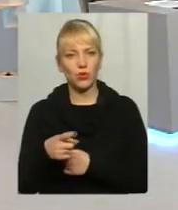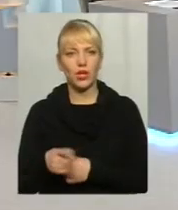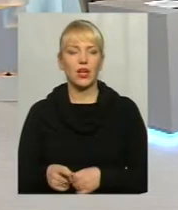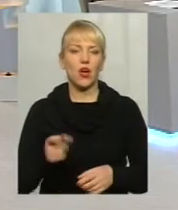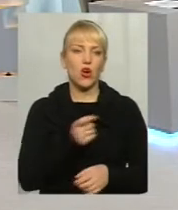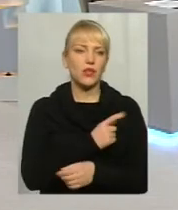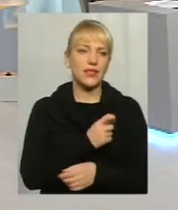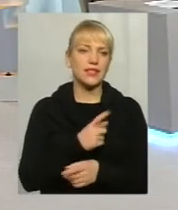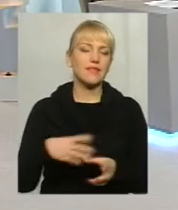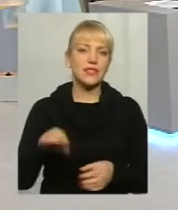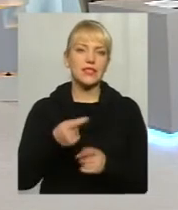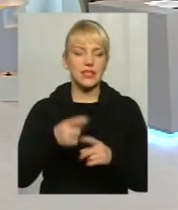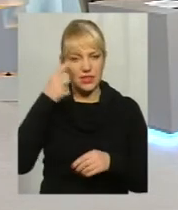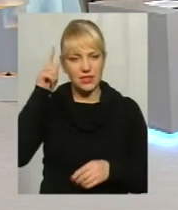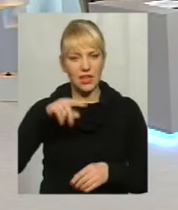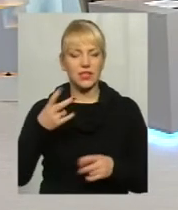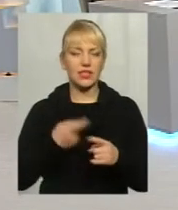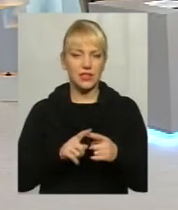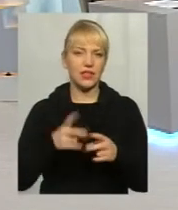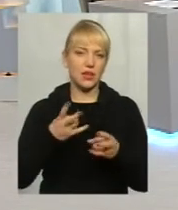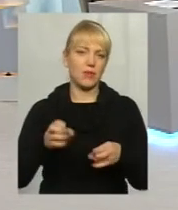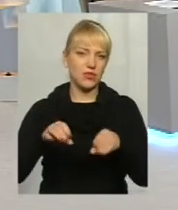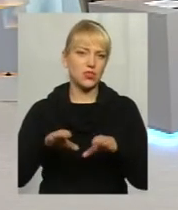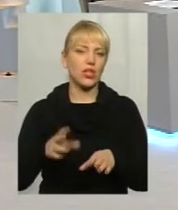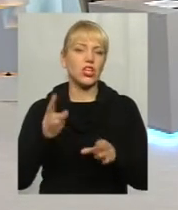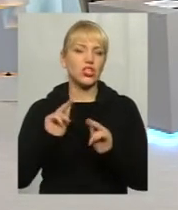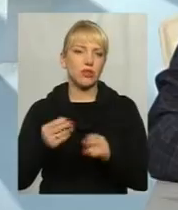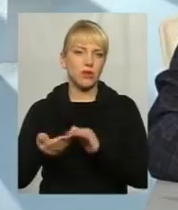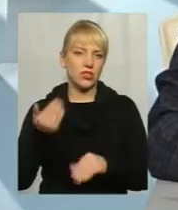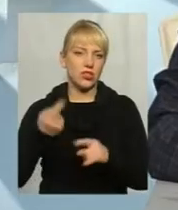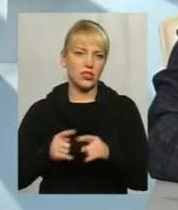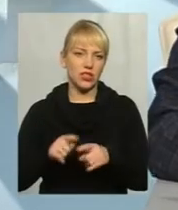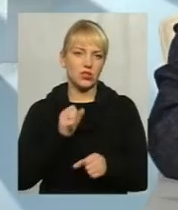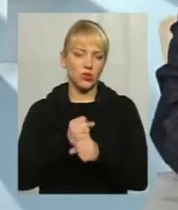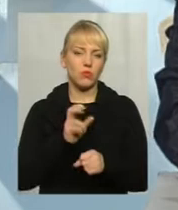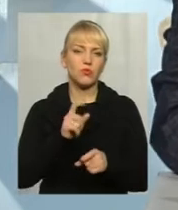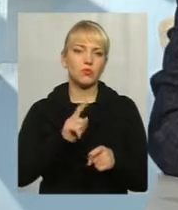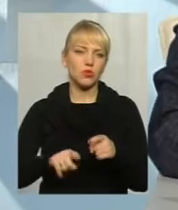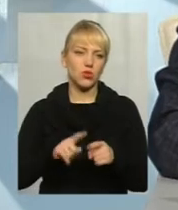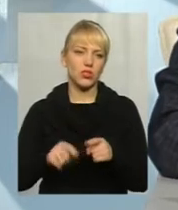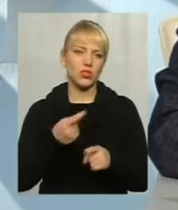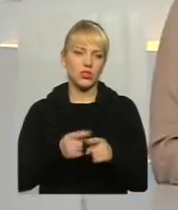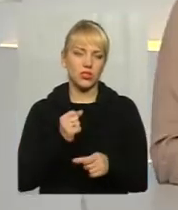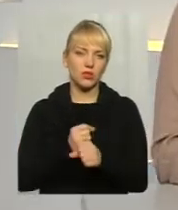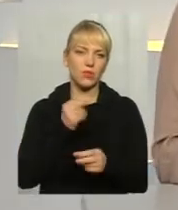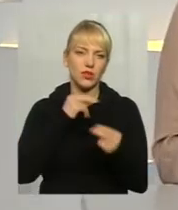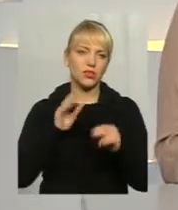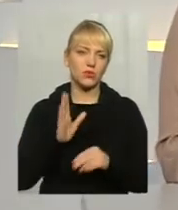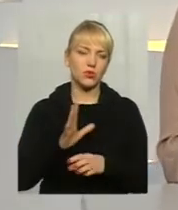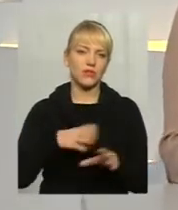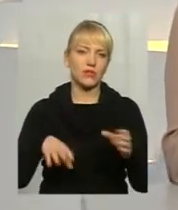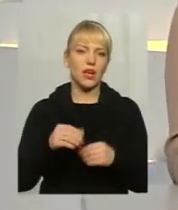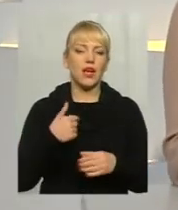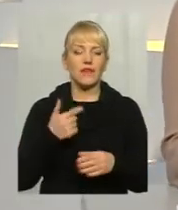Одесі. Всі це знають і на це треба йти. Чим раніше ми це зробимо, чим скорішше ми це зробимо, тим краще буде нам всім. В інтерв'ю для видання газети